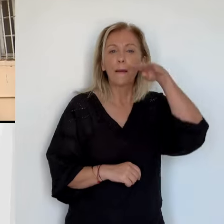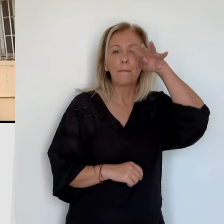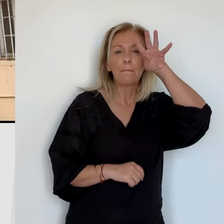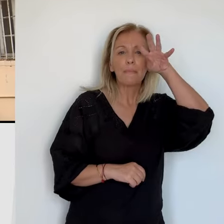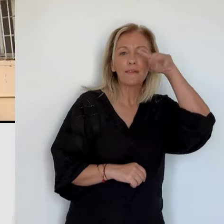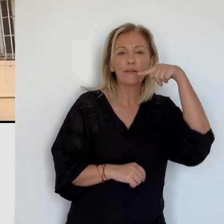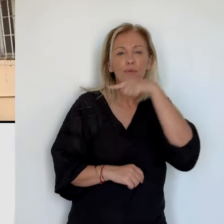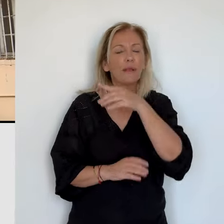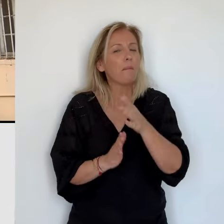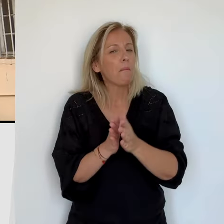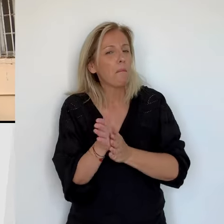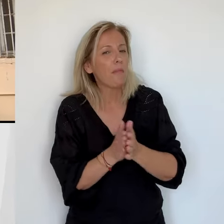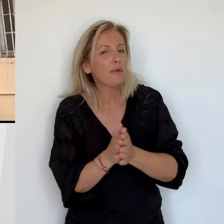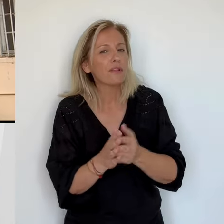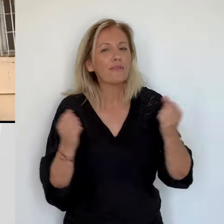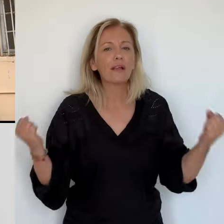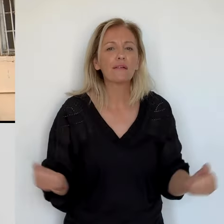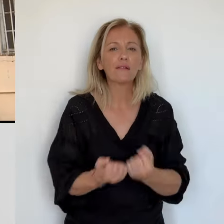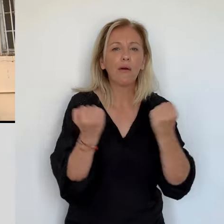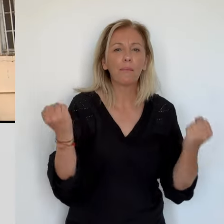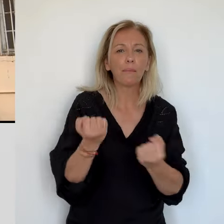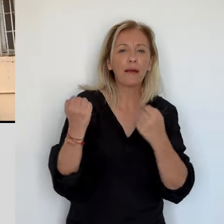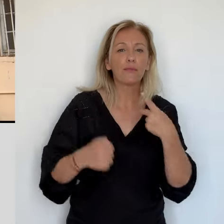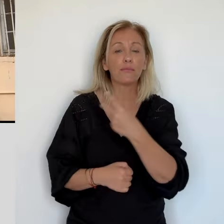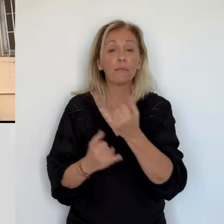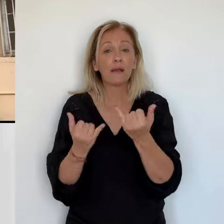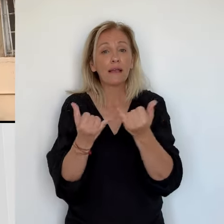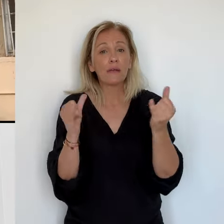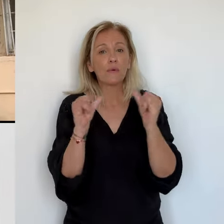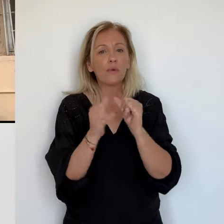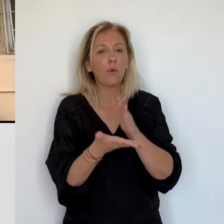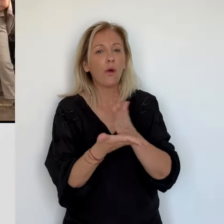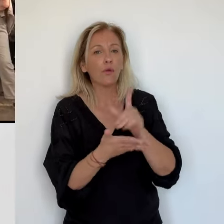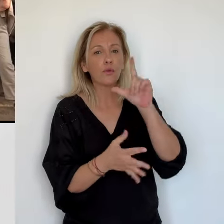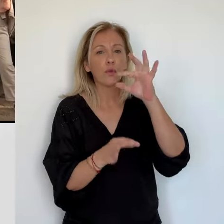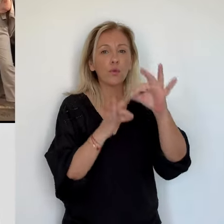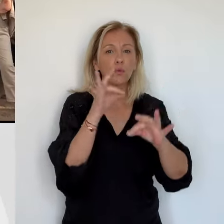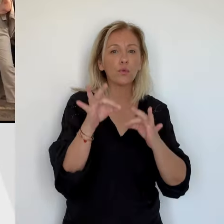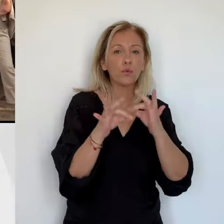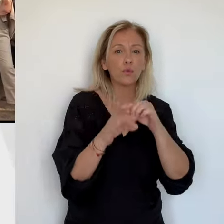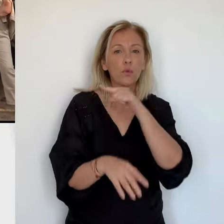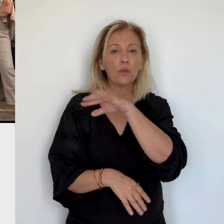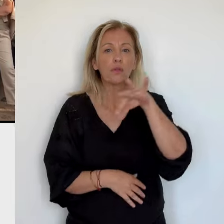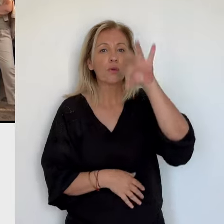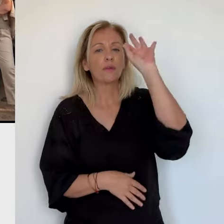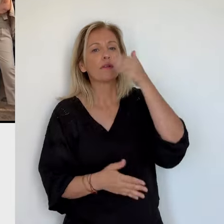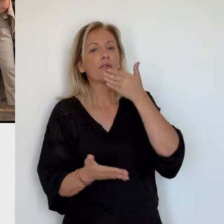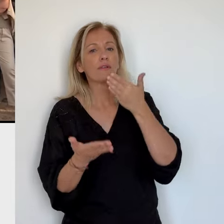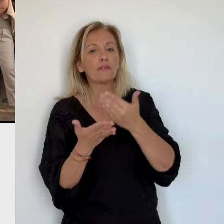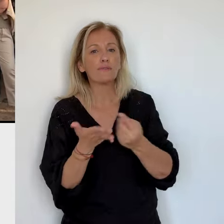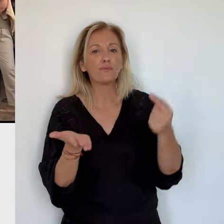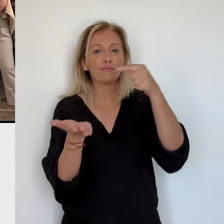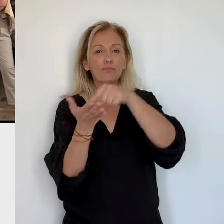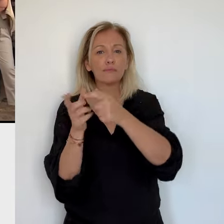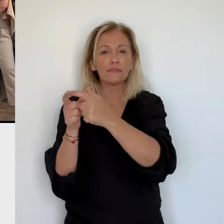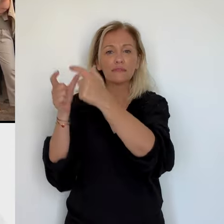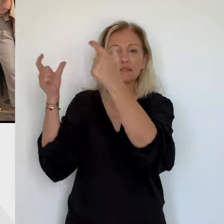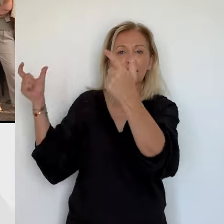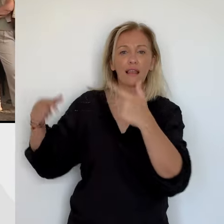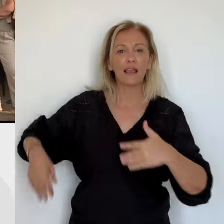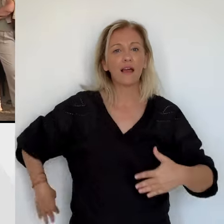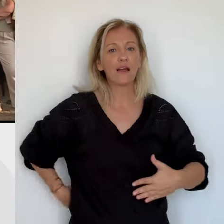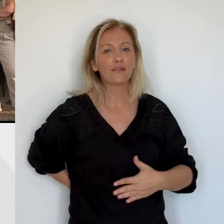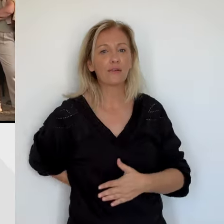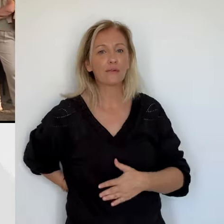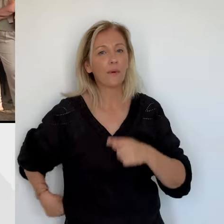Un parcours. Laurent Marcange est déterminé. Pour cette réunion de campagne, c'est symboliquement la citadelle d'Ajaccio qui a été choisie. Pas de grand